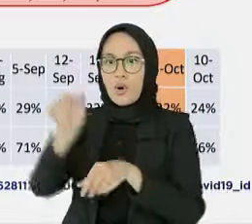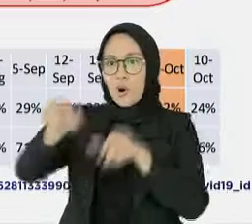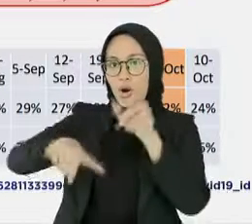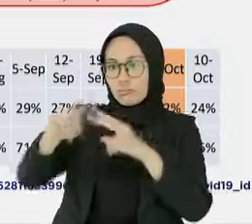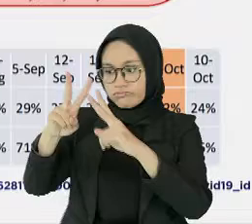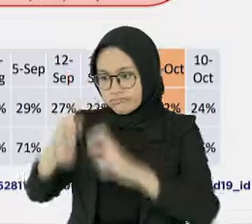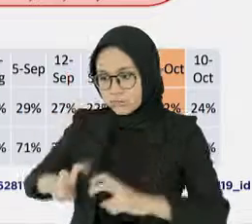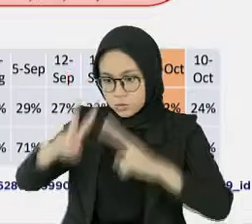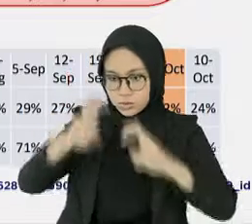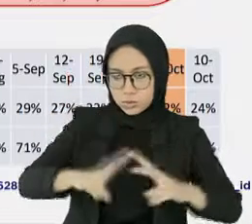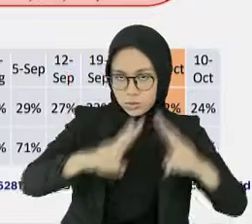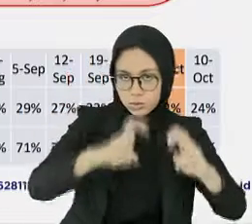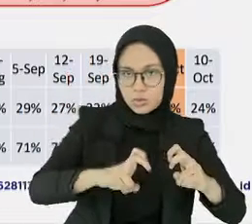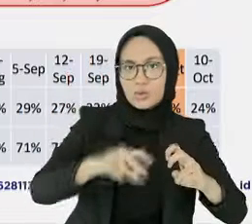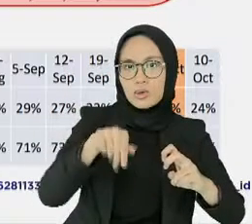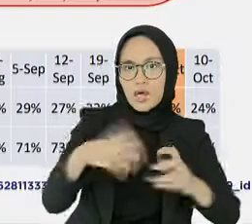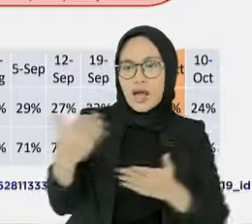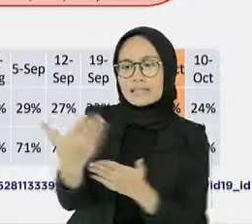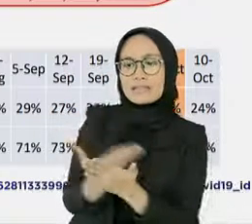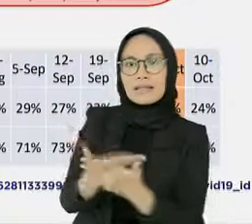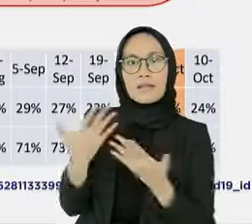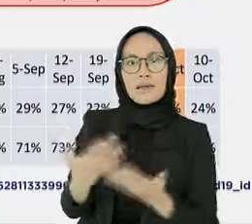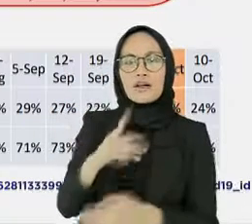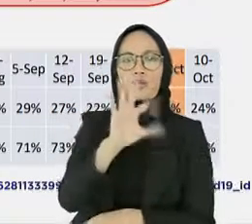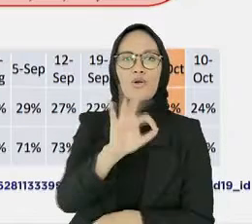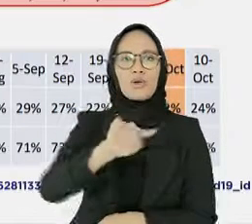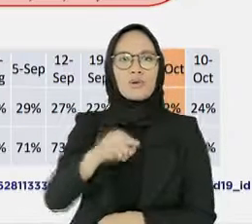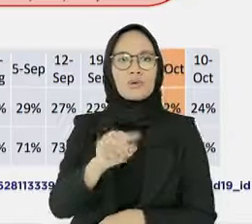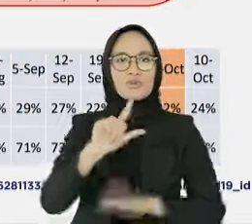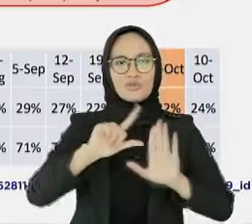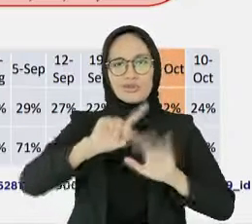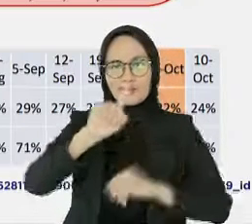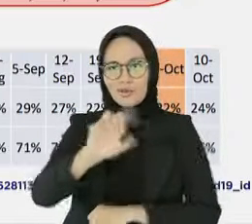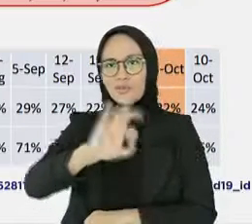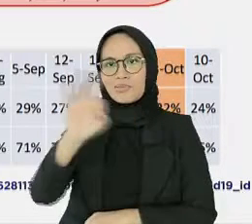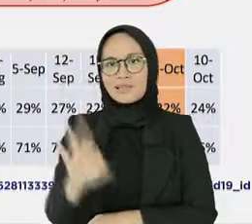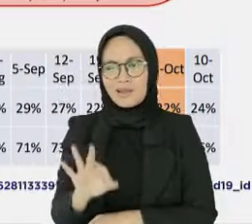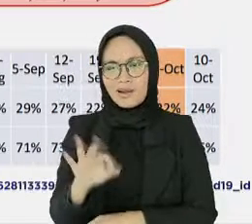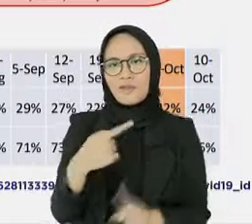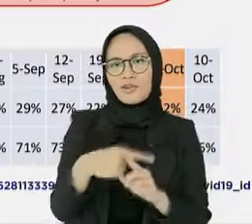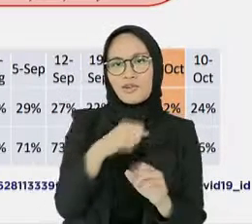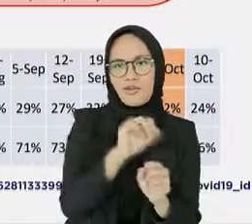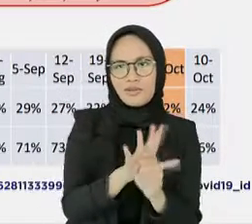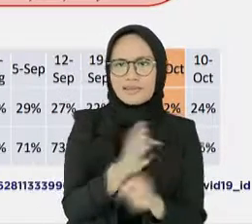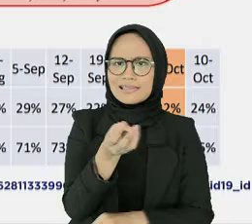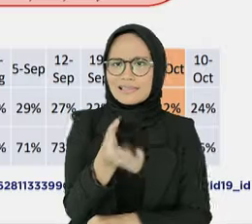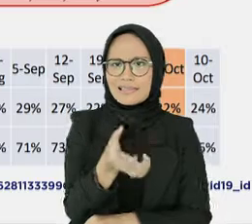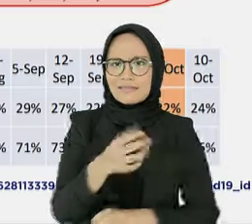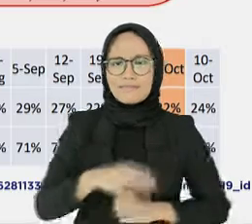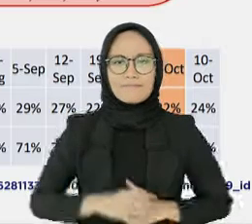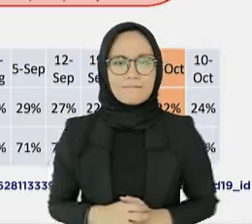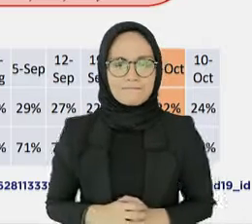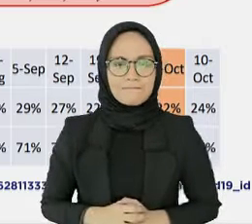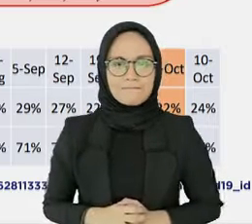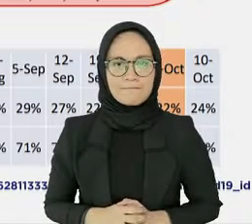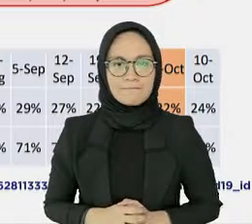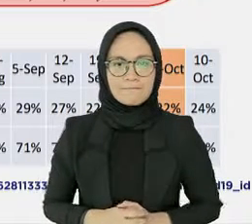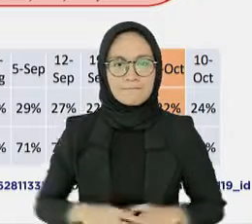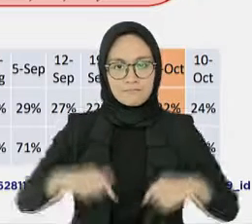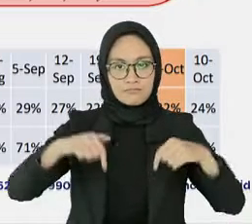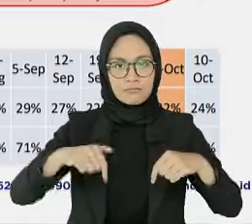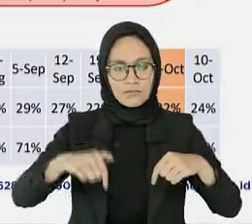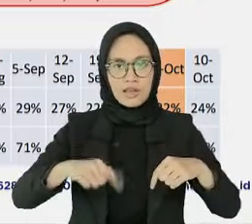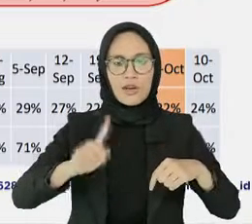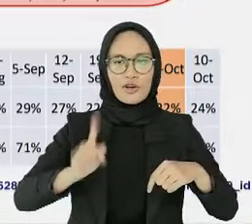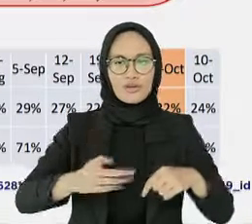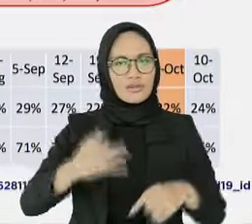Di Indonesia, ada dua pemeriksaan yang digunakan untuk mendeteksi adanya COVID-19 di tengah masyarakat.